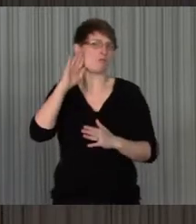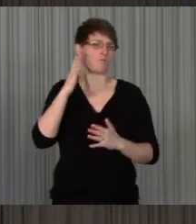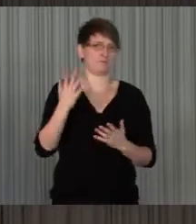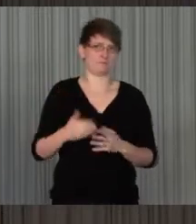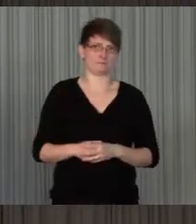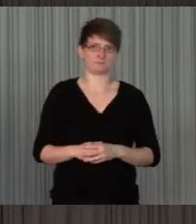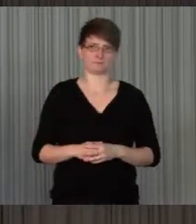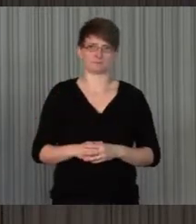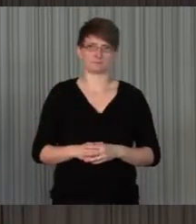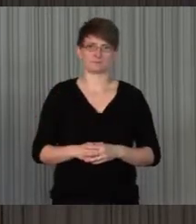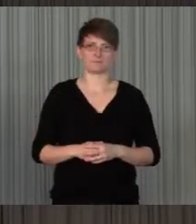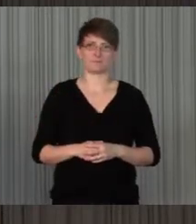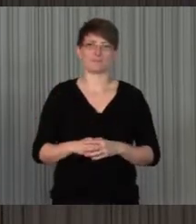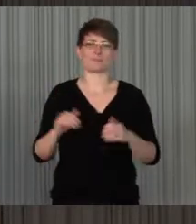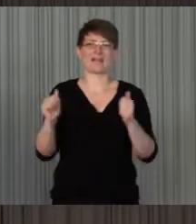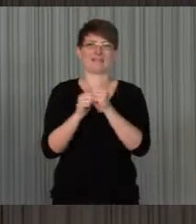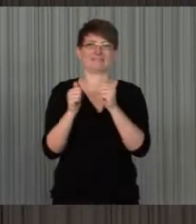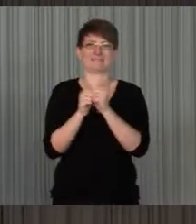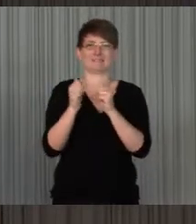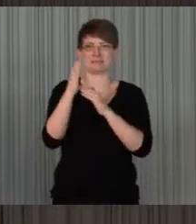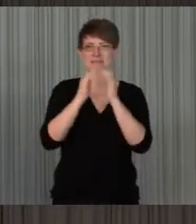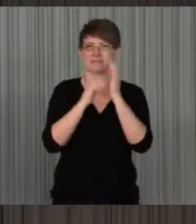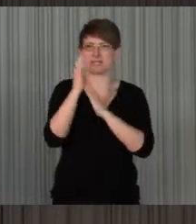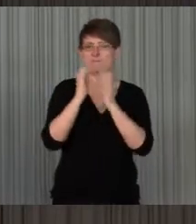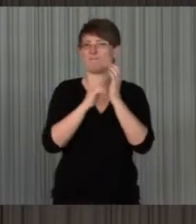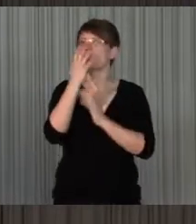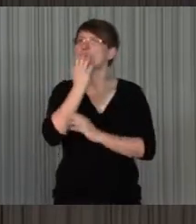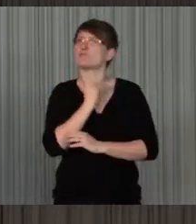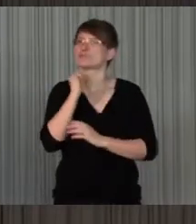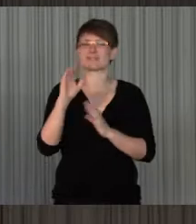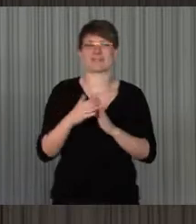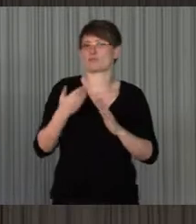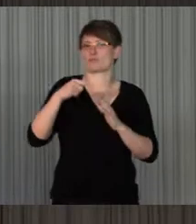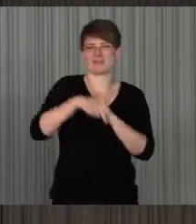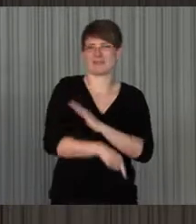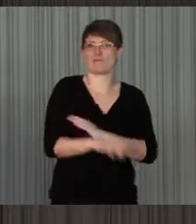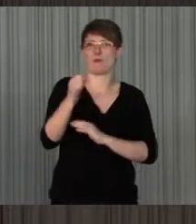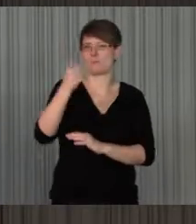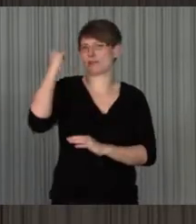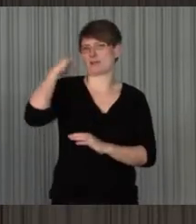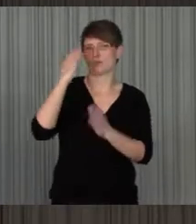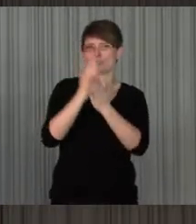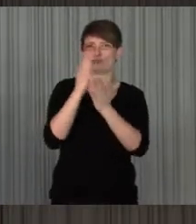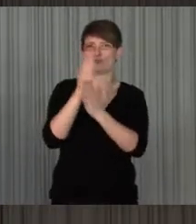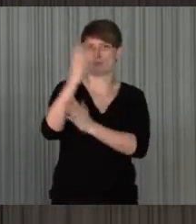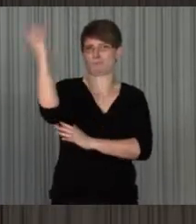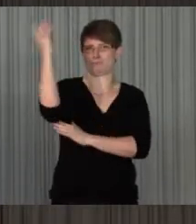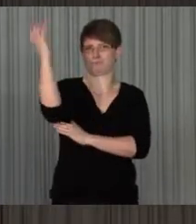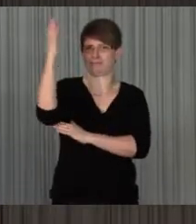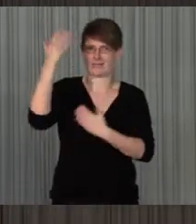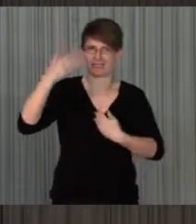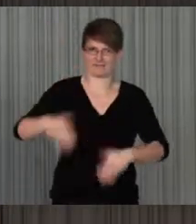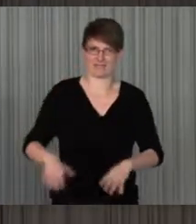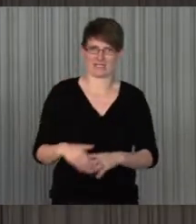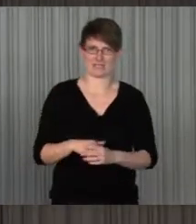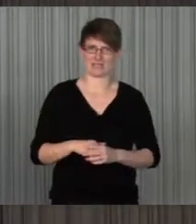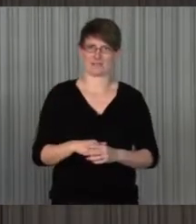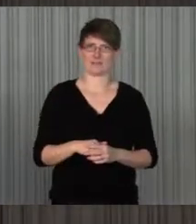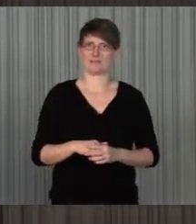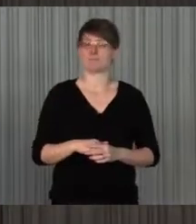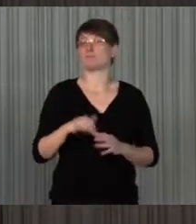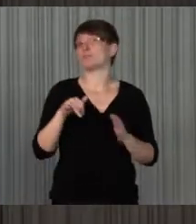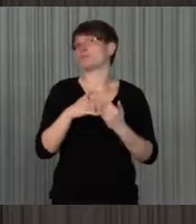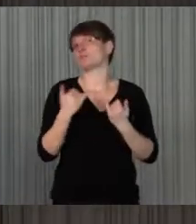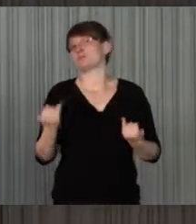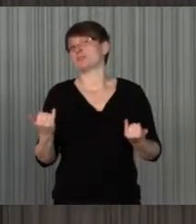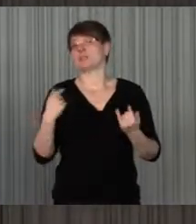Technologien, das habe ich gar nicht, das haben Sie gestern schon sehr weit auch gehört, sozusagen, die wir uns nicht mehr ermöglichen. Das gilt auch